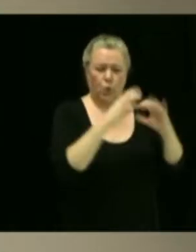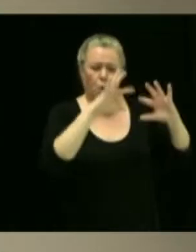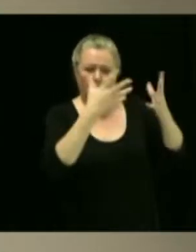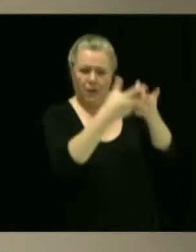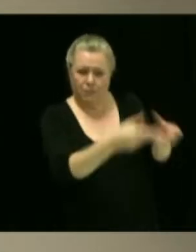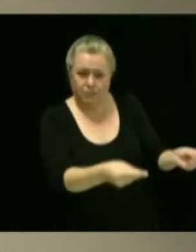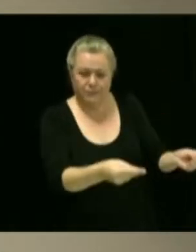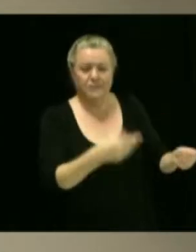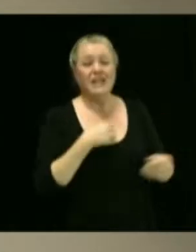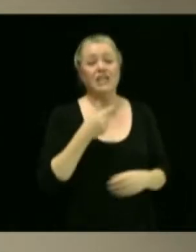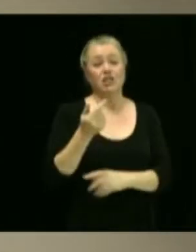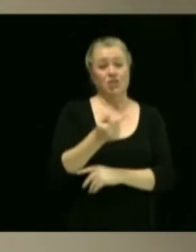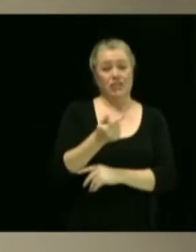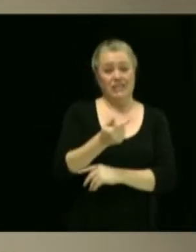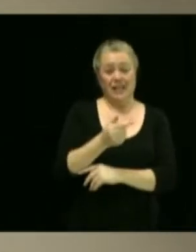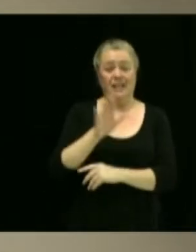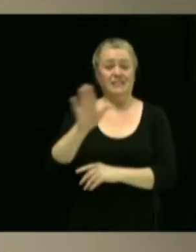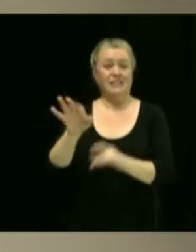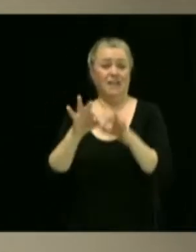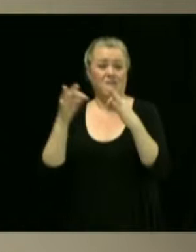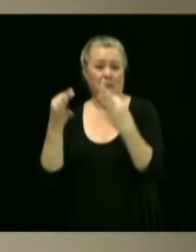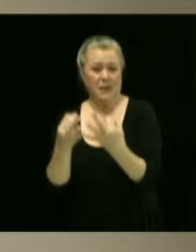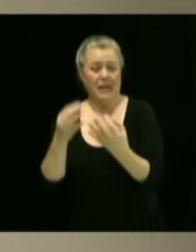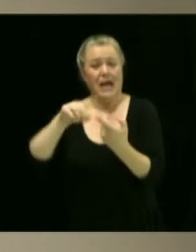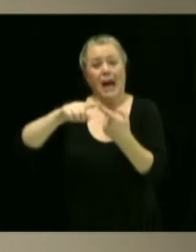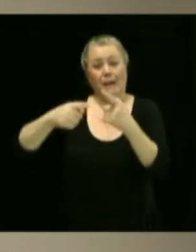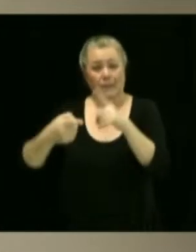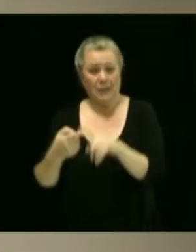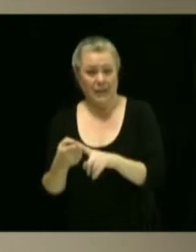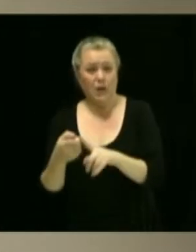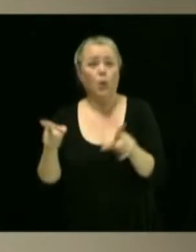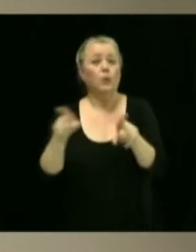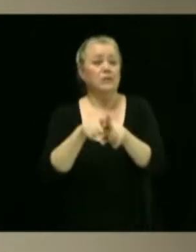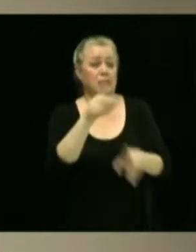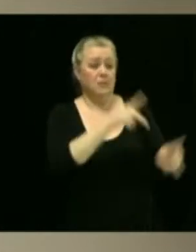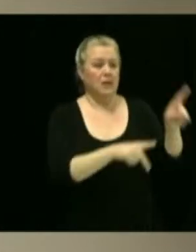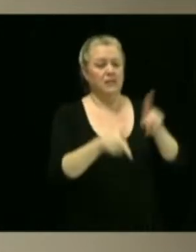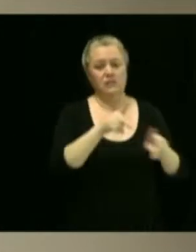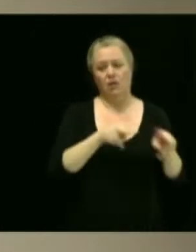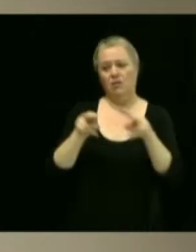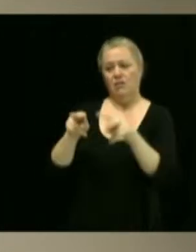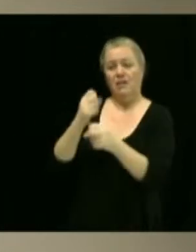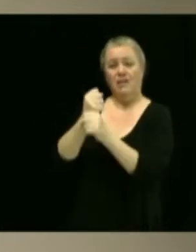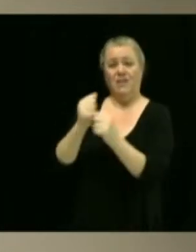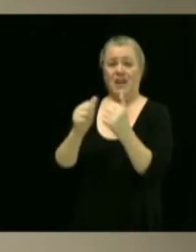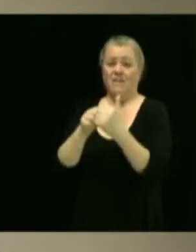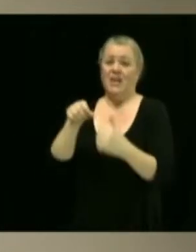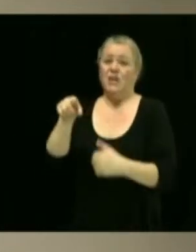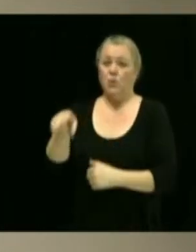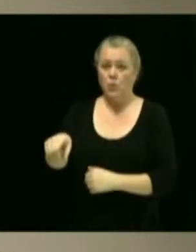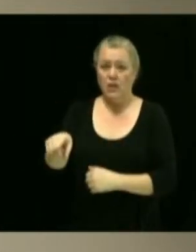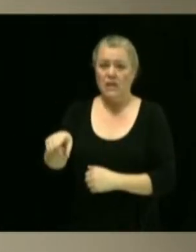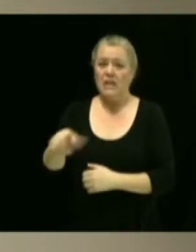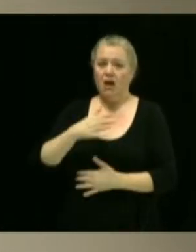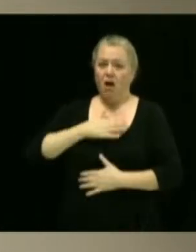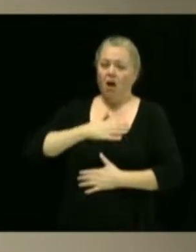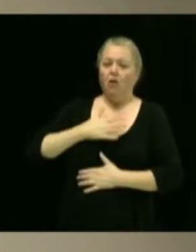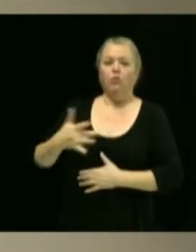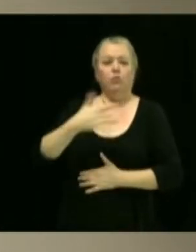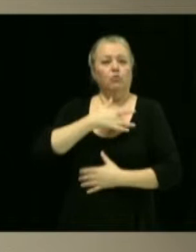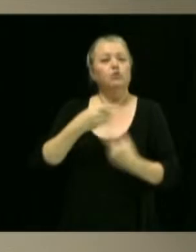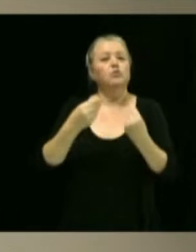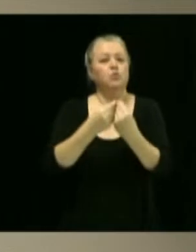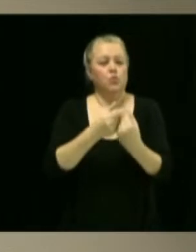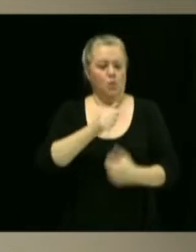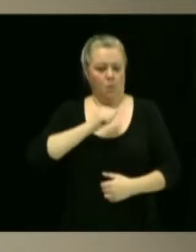ses nombreux amis et à l'ensemble des gens qu'il a su inspirer au cours de sa vie, je souhaite offrir mes plus sincères condoléances en mon nom et en